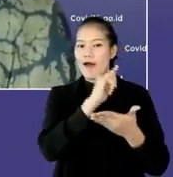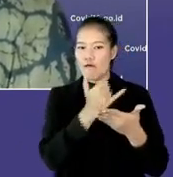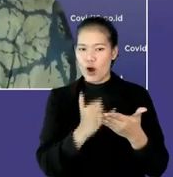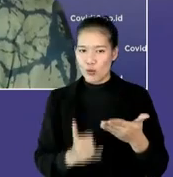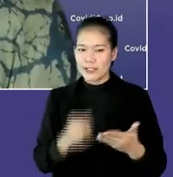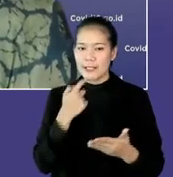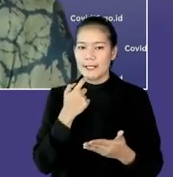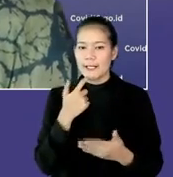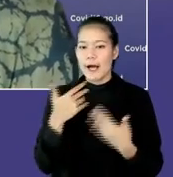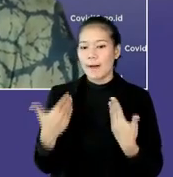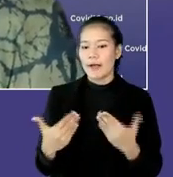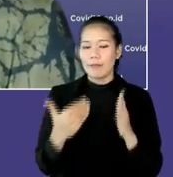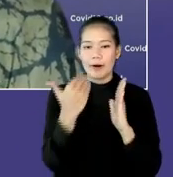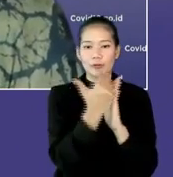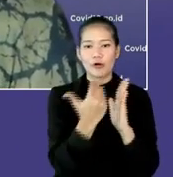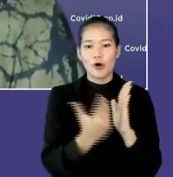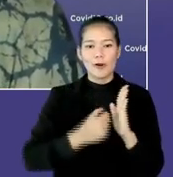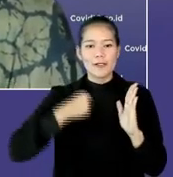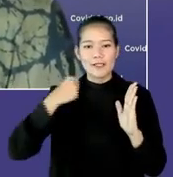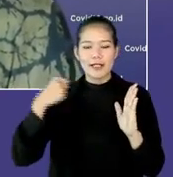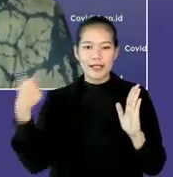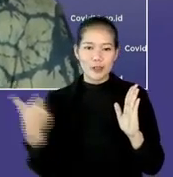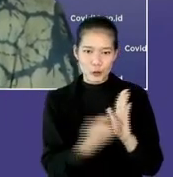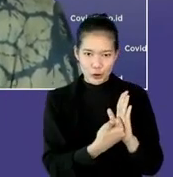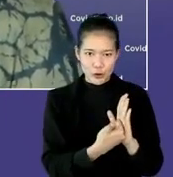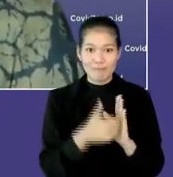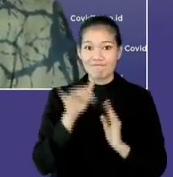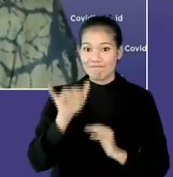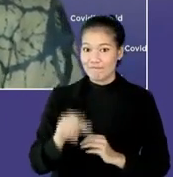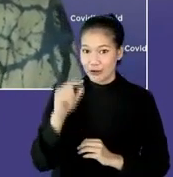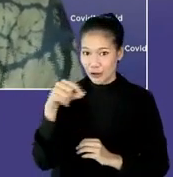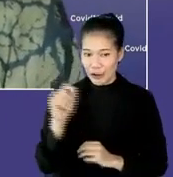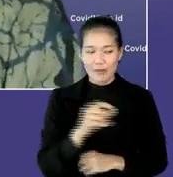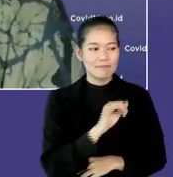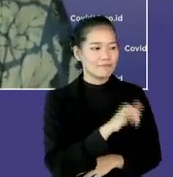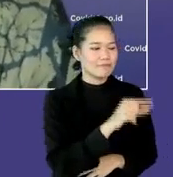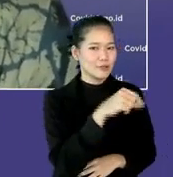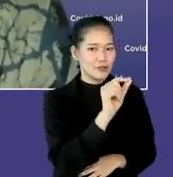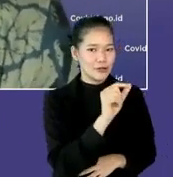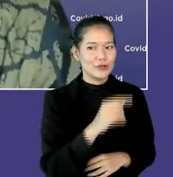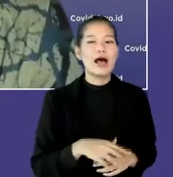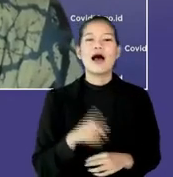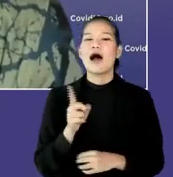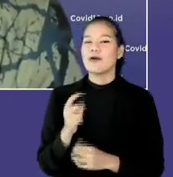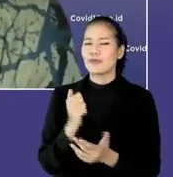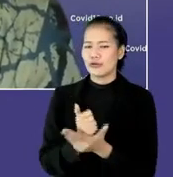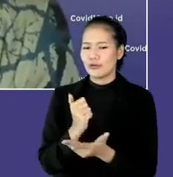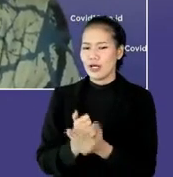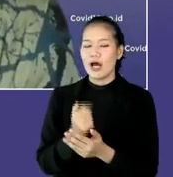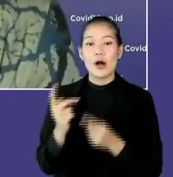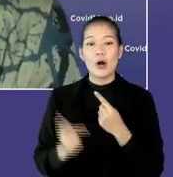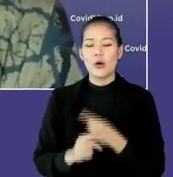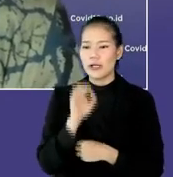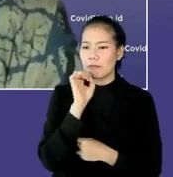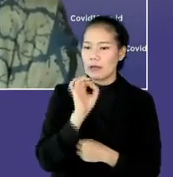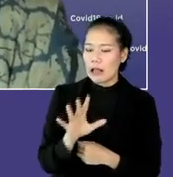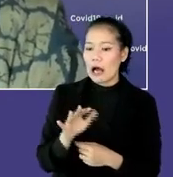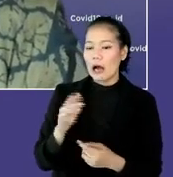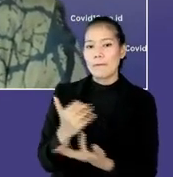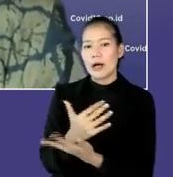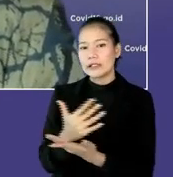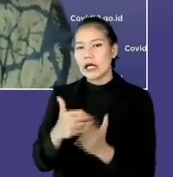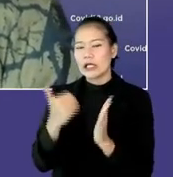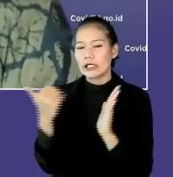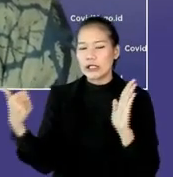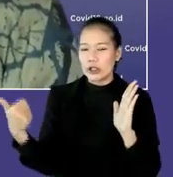kepatuhan protokol kesehatan. Begitu kan ya. Dan kita sebetulnya kalau dikatakan makin patuh